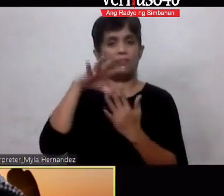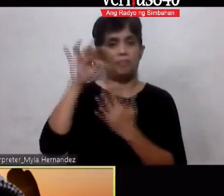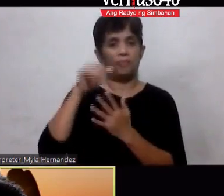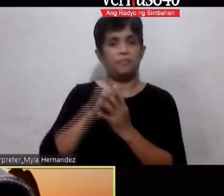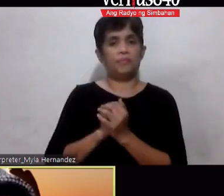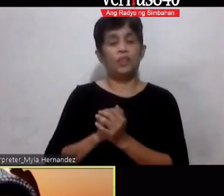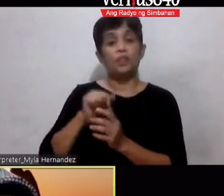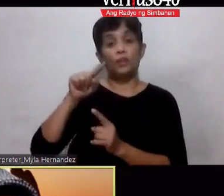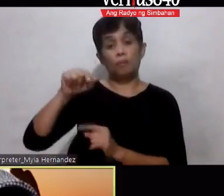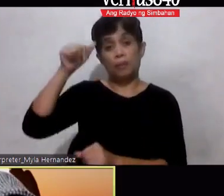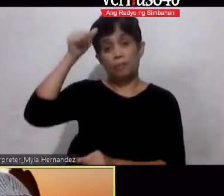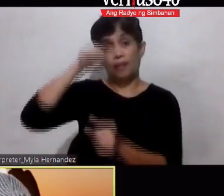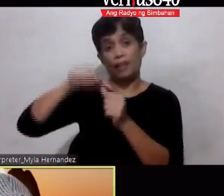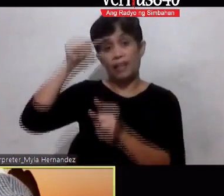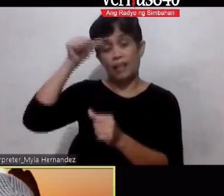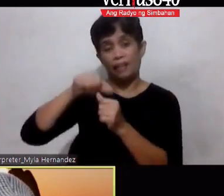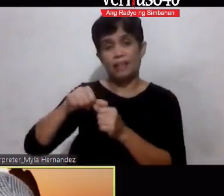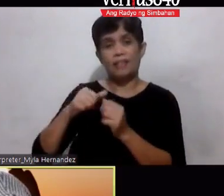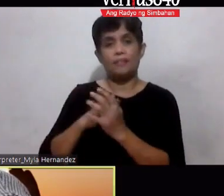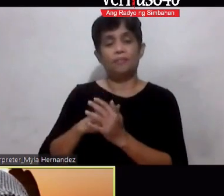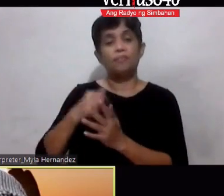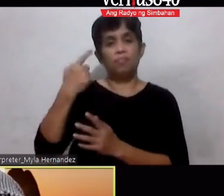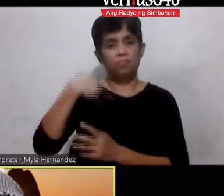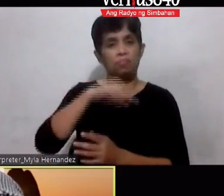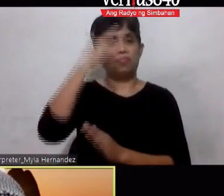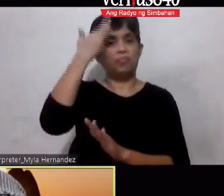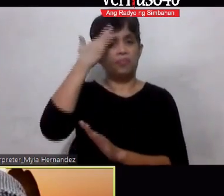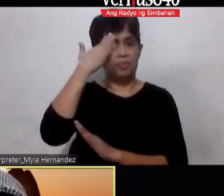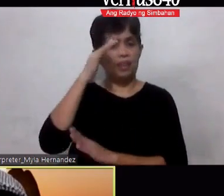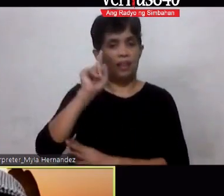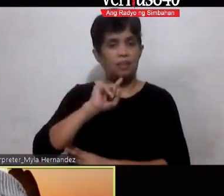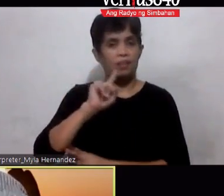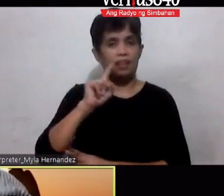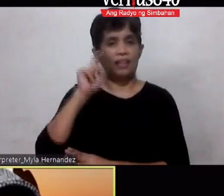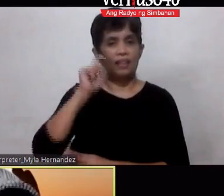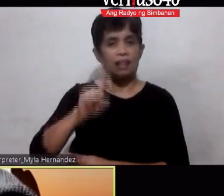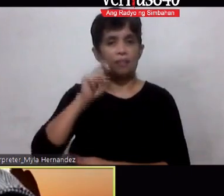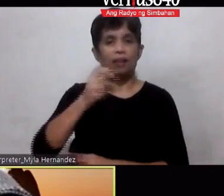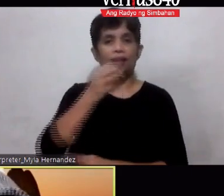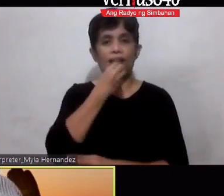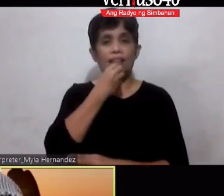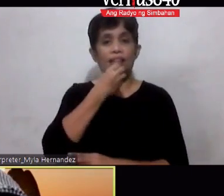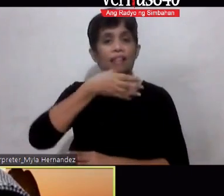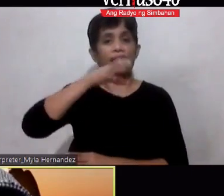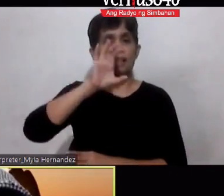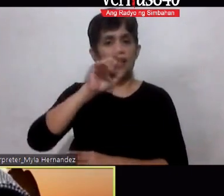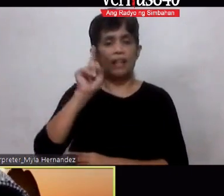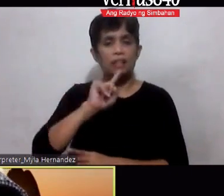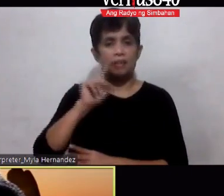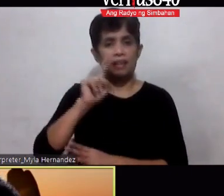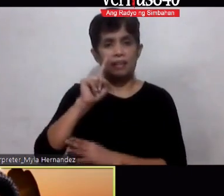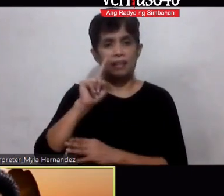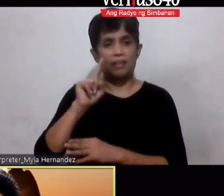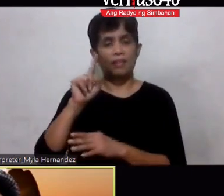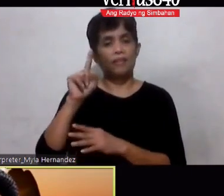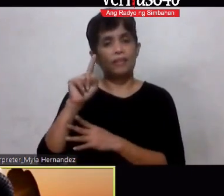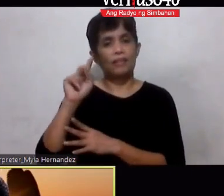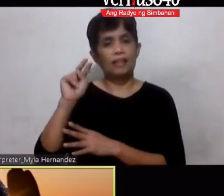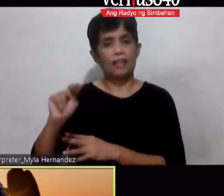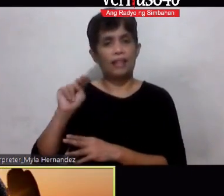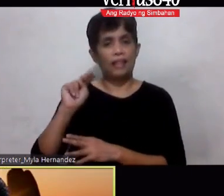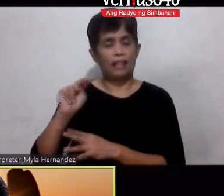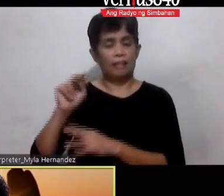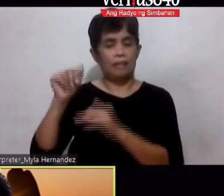pagpapaalala natin brother Benson alam natin kung ano yung dapat nating kainin at inumin at alam din po natin kung ano yung kailangan nating